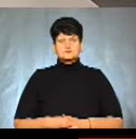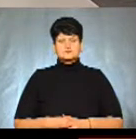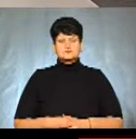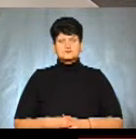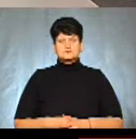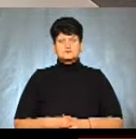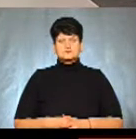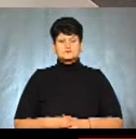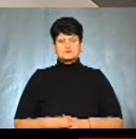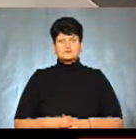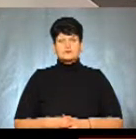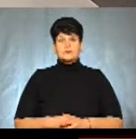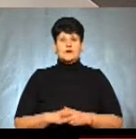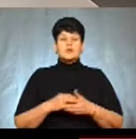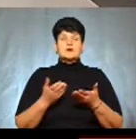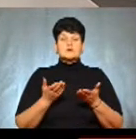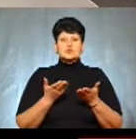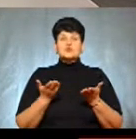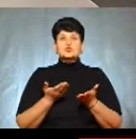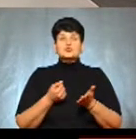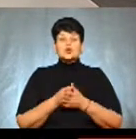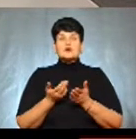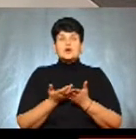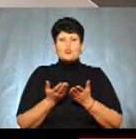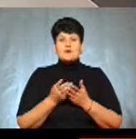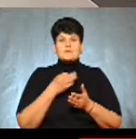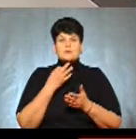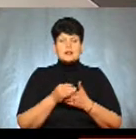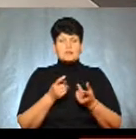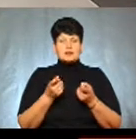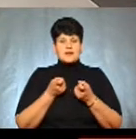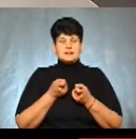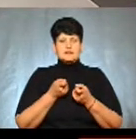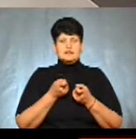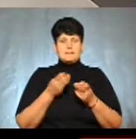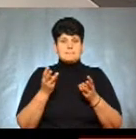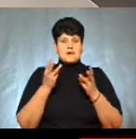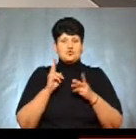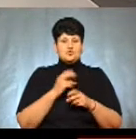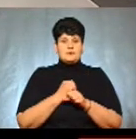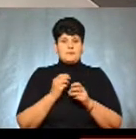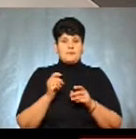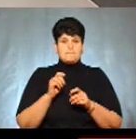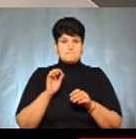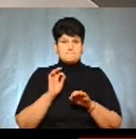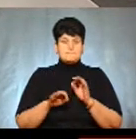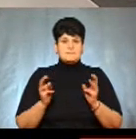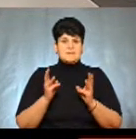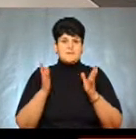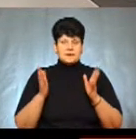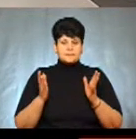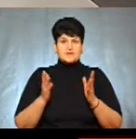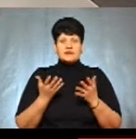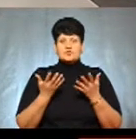От до якої відповідальності може бути притягнений палій, який зробив цей підпал у Сулі Новике? Ну, якщо, наприклад, взяти дану